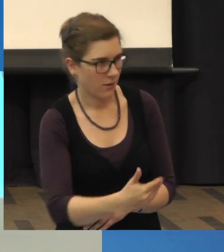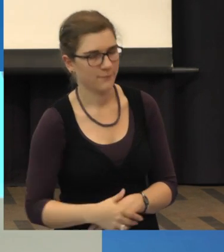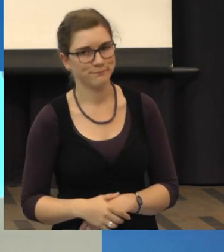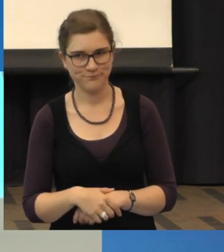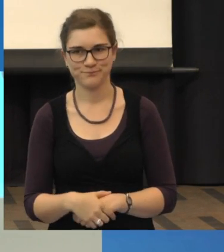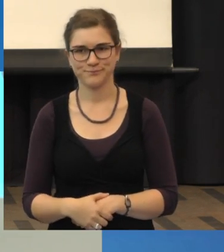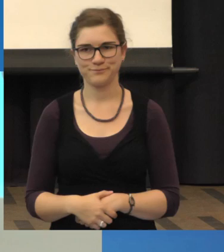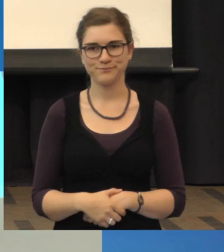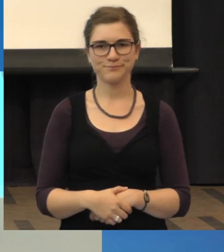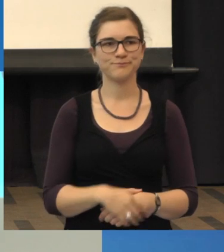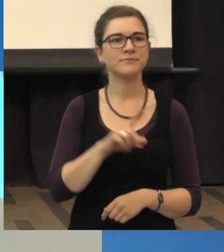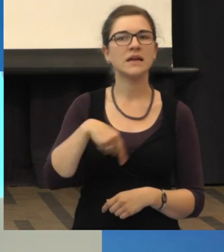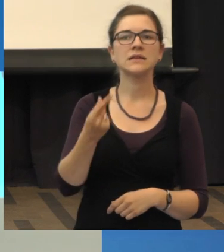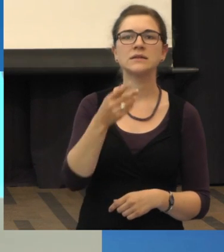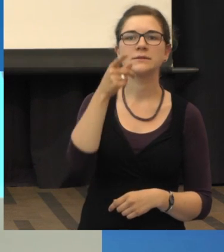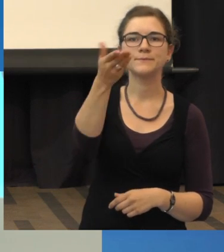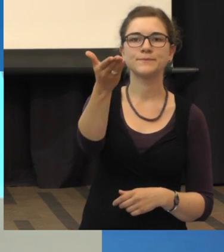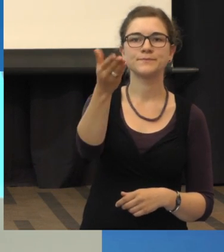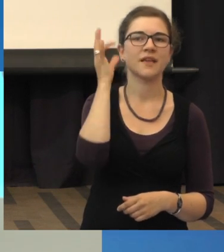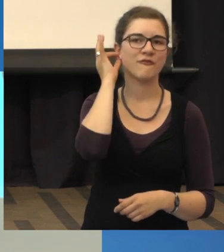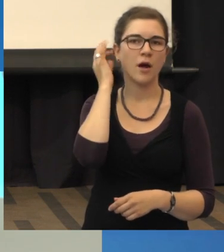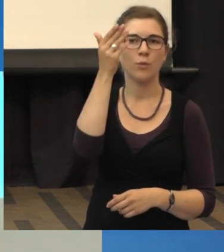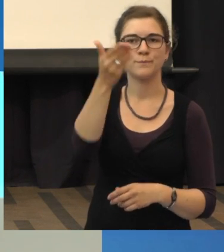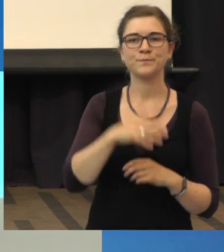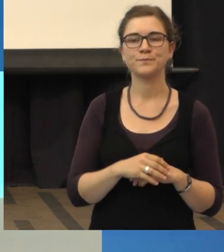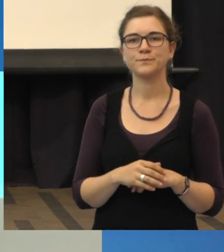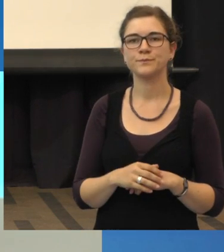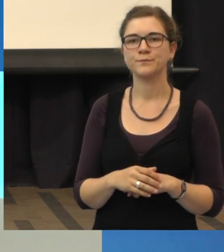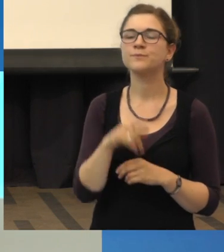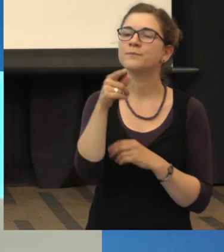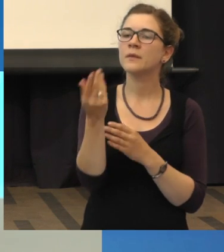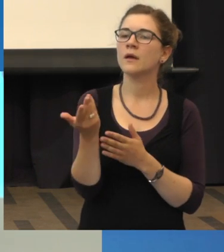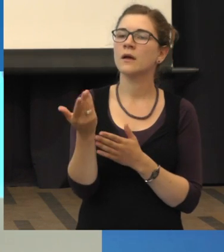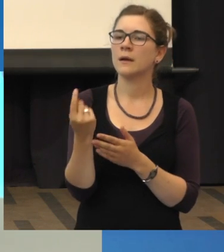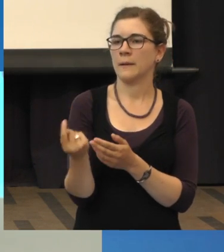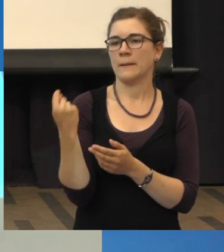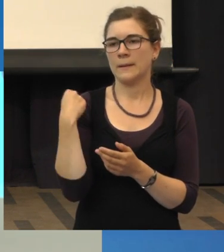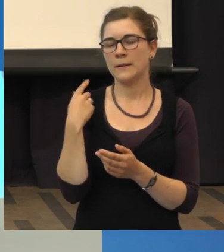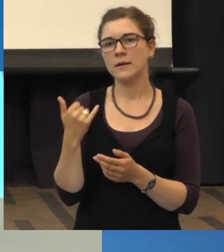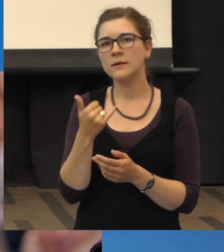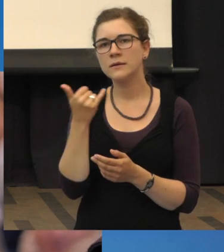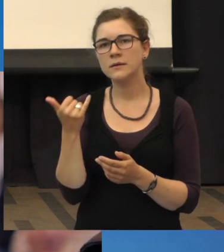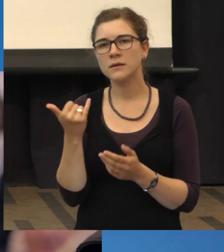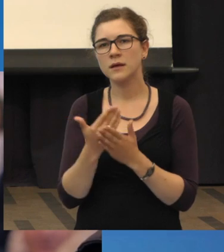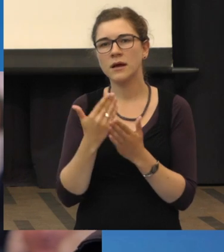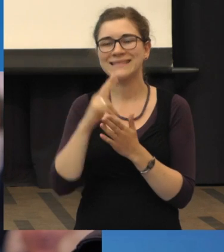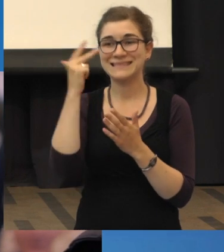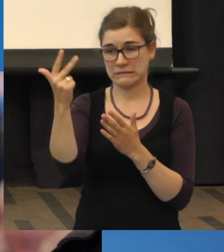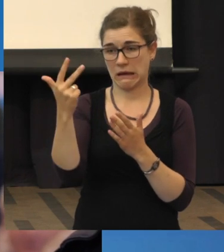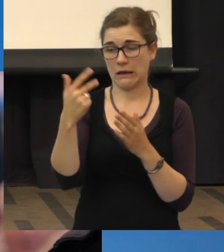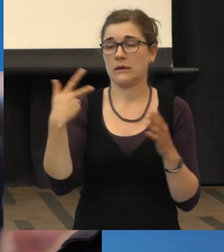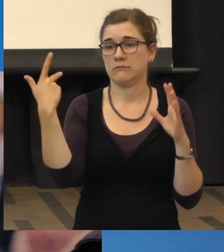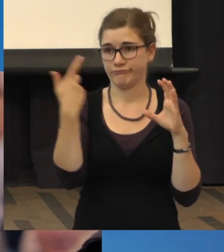So, die nächste Frage haben wir hier drüben. Ja, ich habe voriges Jahr Lucentis drei Spritzen bekommen